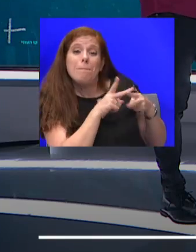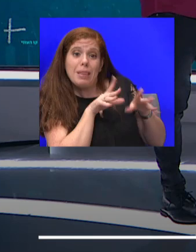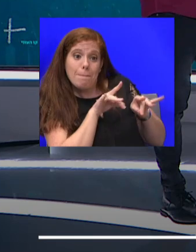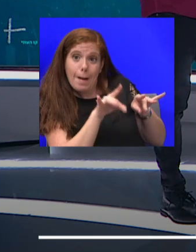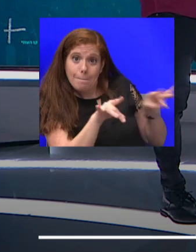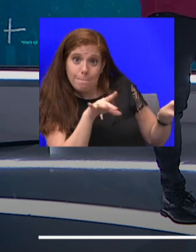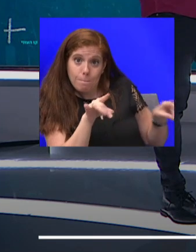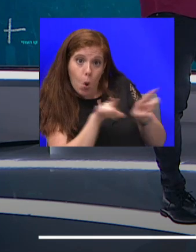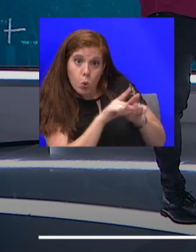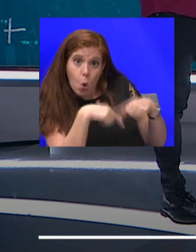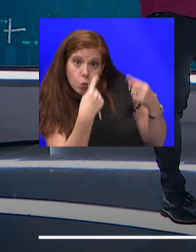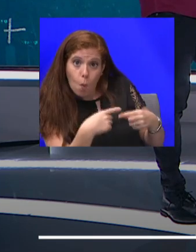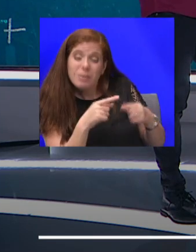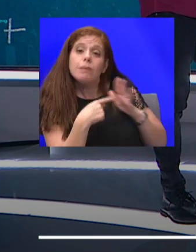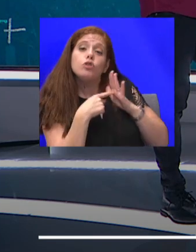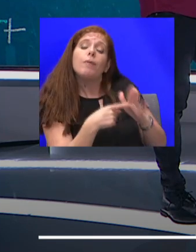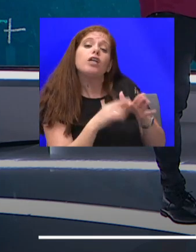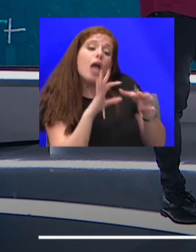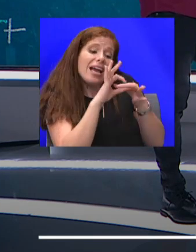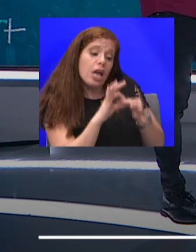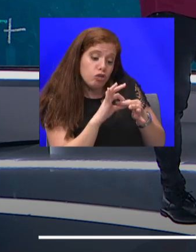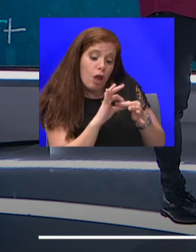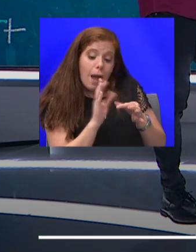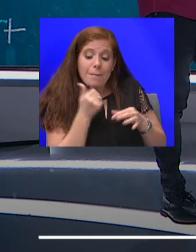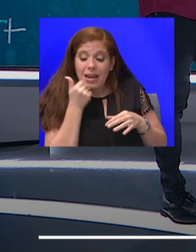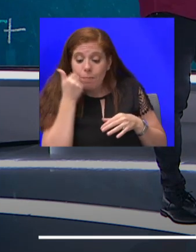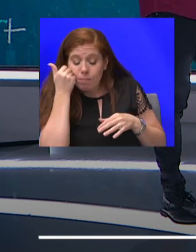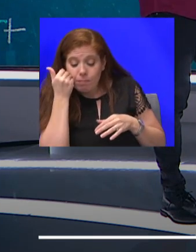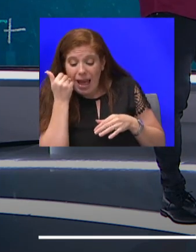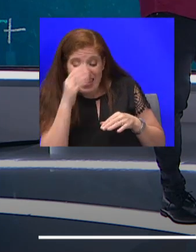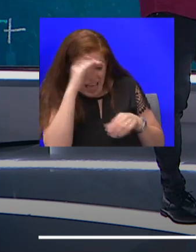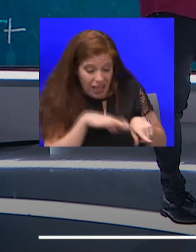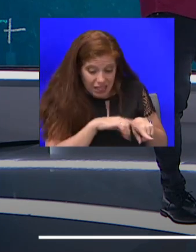היה בין הילד למבוגר, ולא בין המבוגר לילד? למה זה לא יכול להיות הפוך?